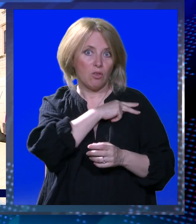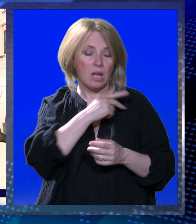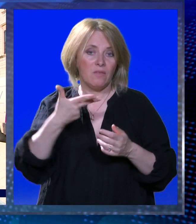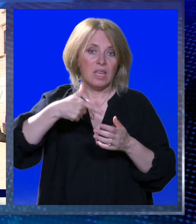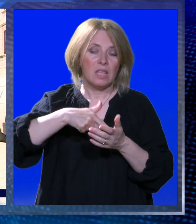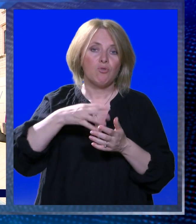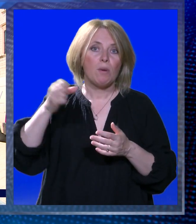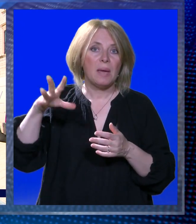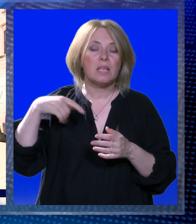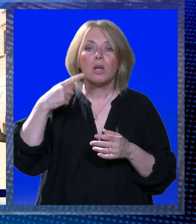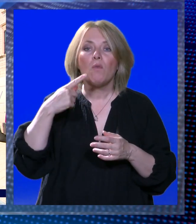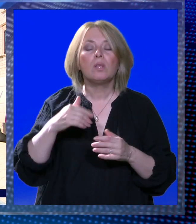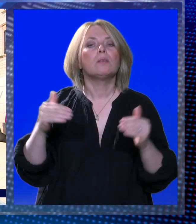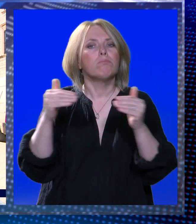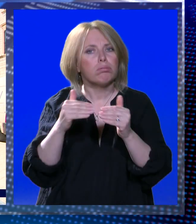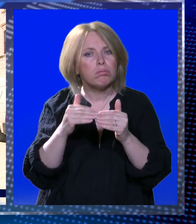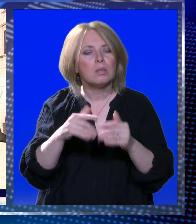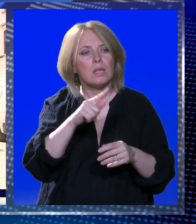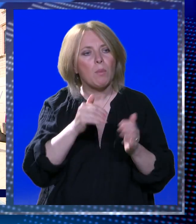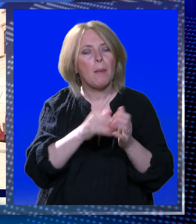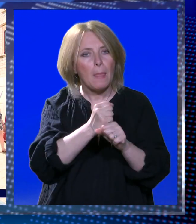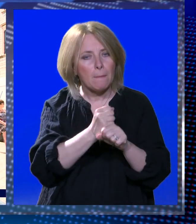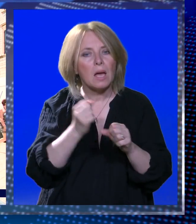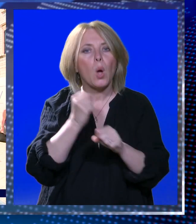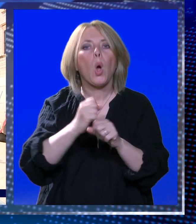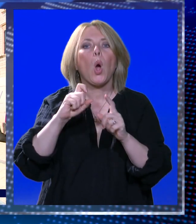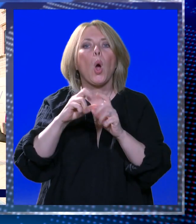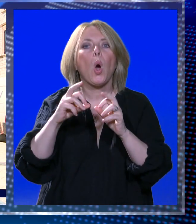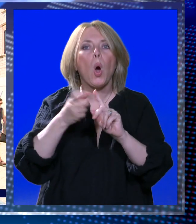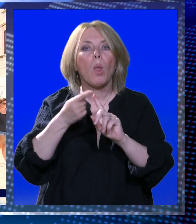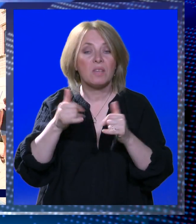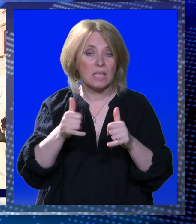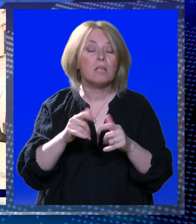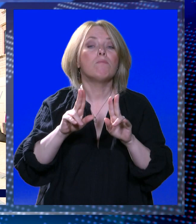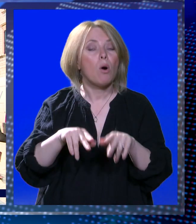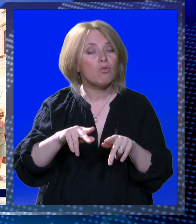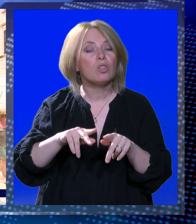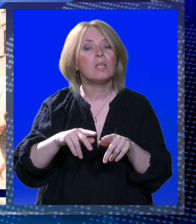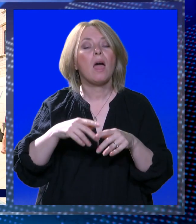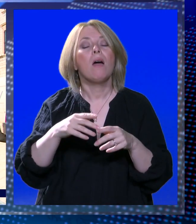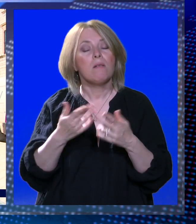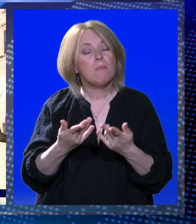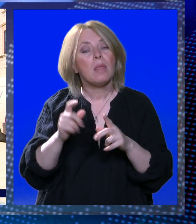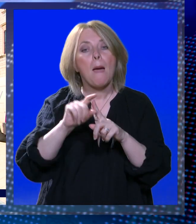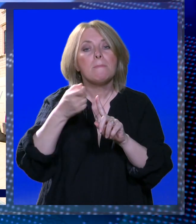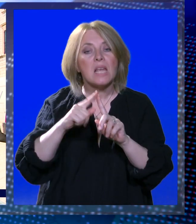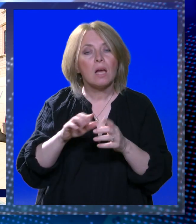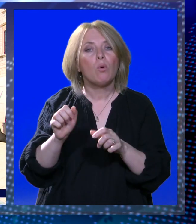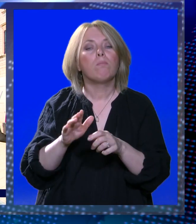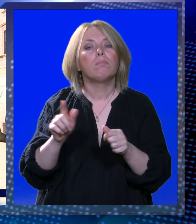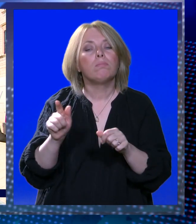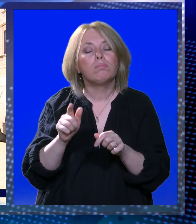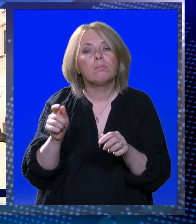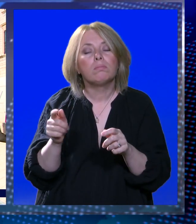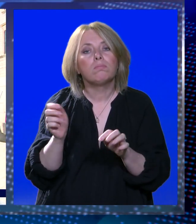vikali ste jasan za Golf. Evo, danas imate priliku vikati jasan za građana i poštujte bolju građana koji su je